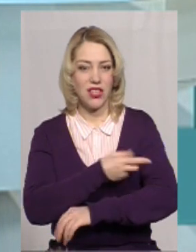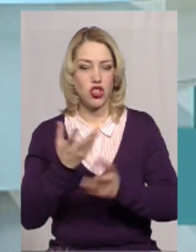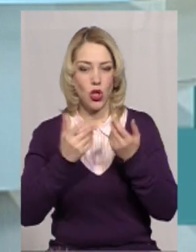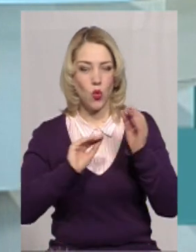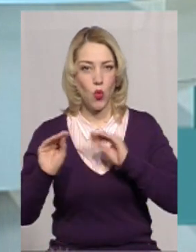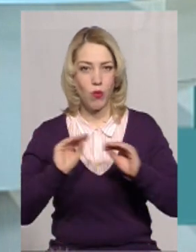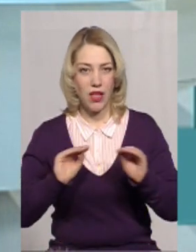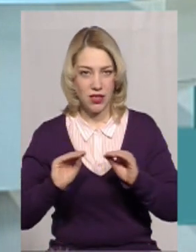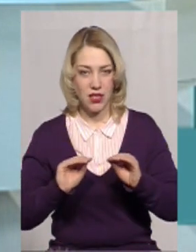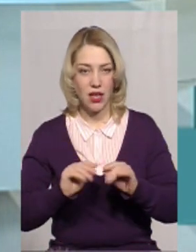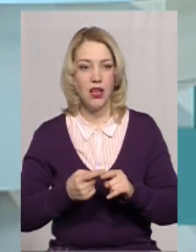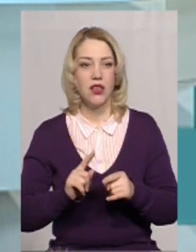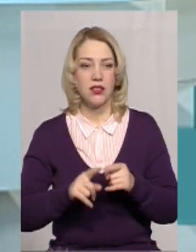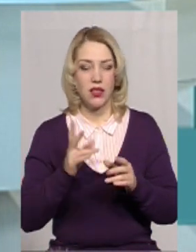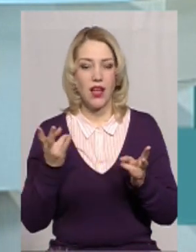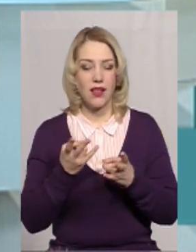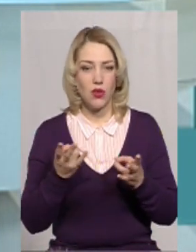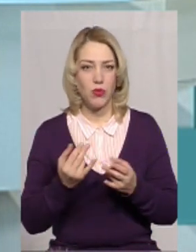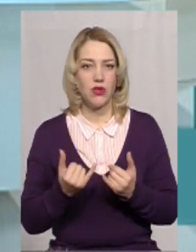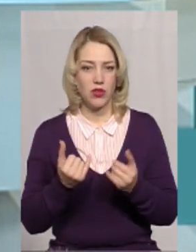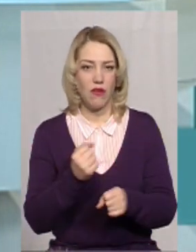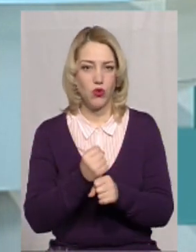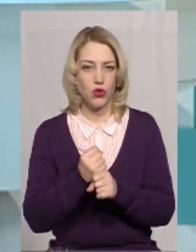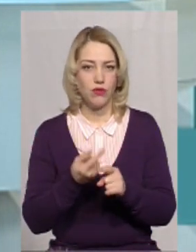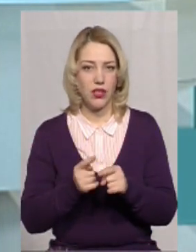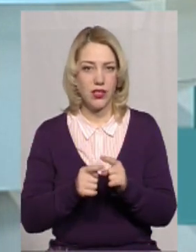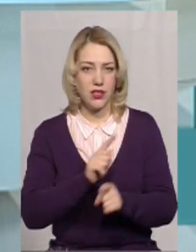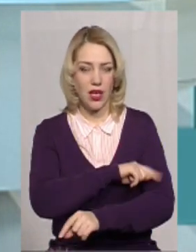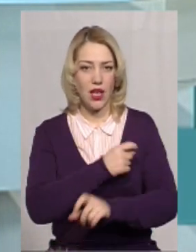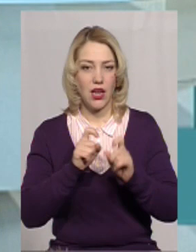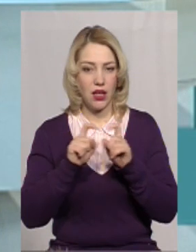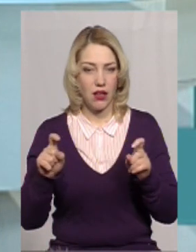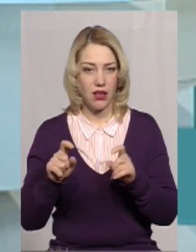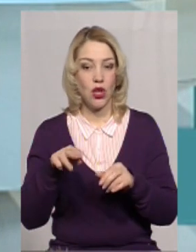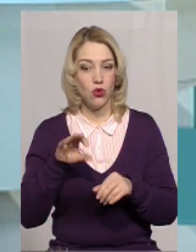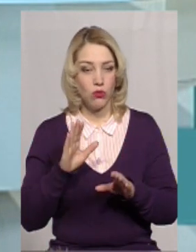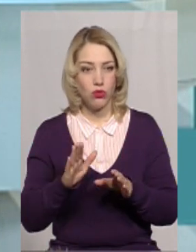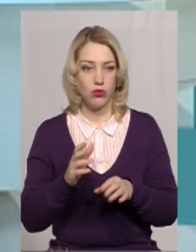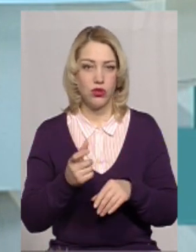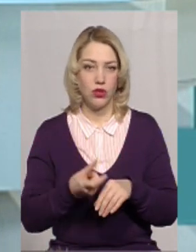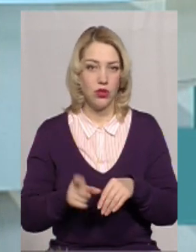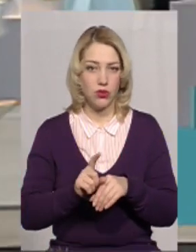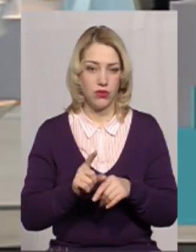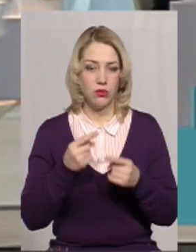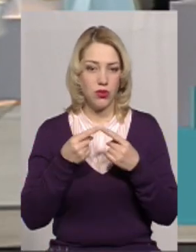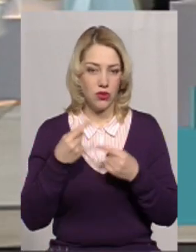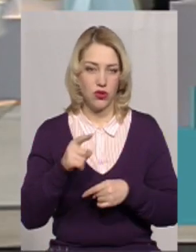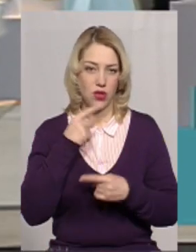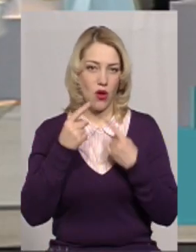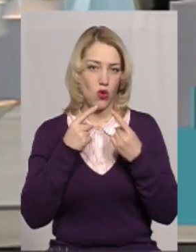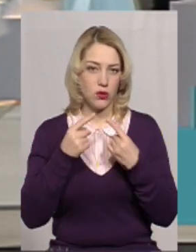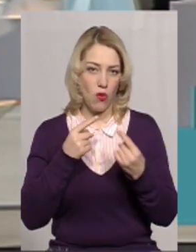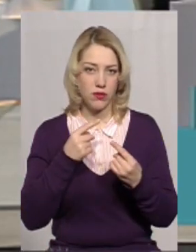обладнання, устаткування, яке буде необхідно для функціонування цієї лікарні, то будуть, напевне, зовсім інші розмови.